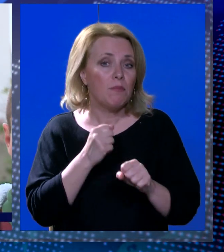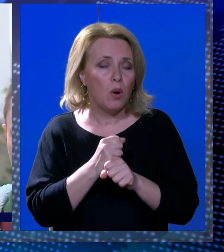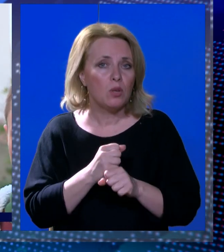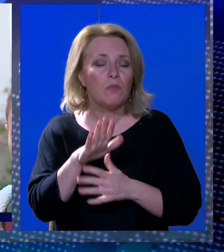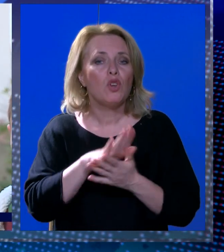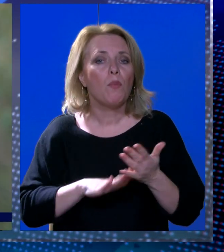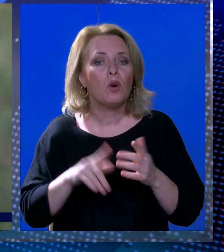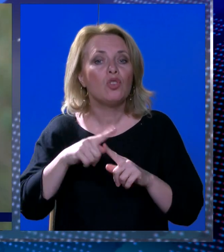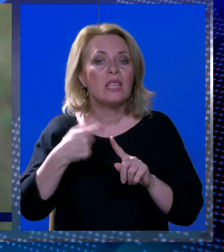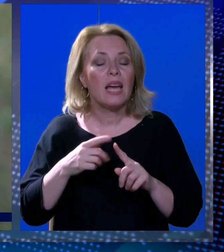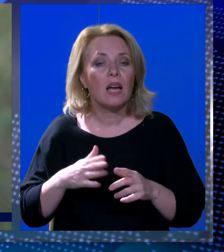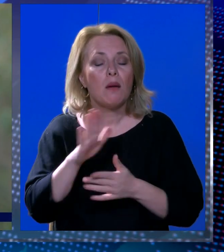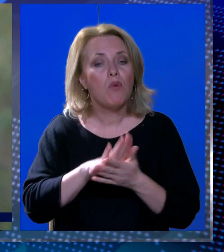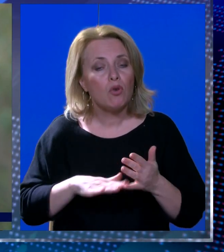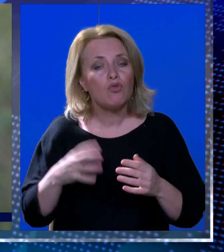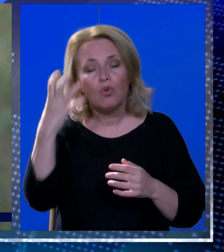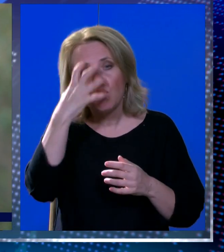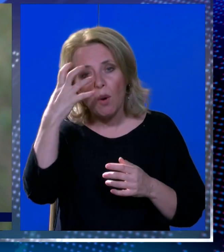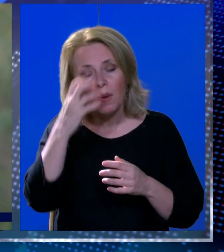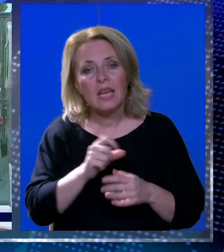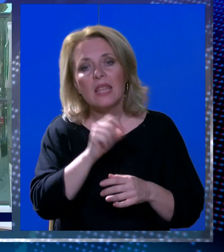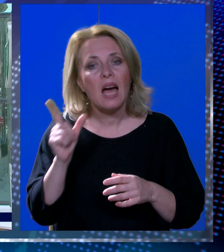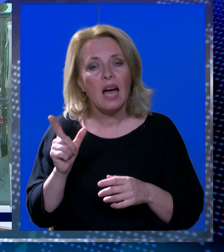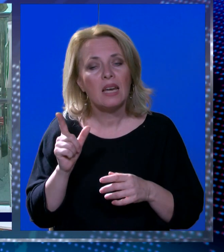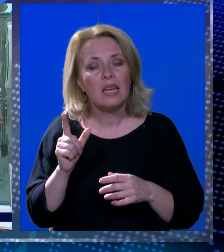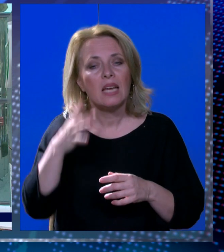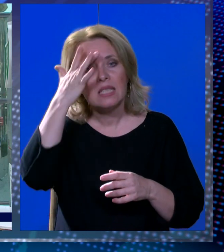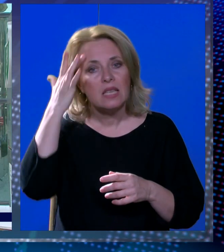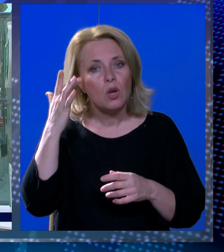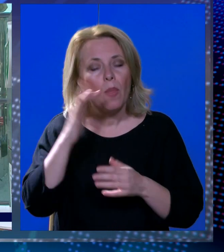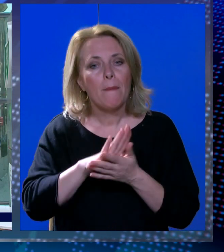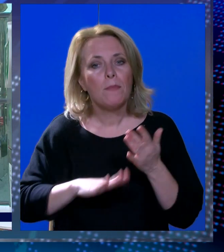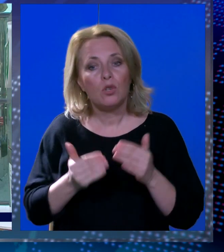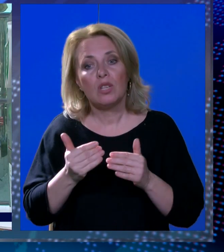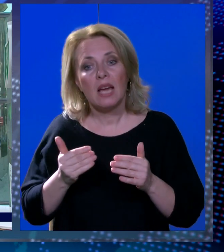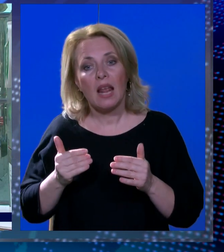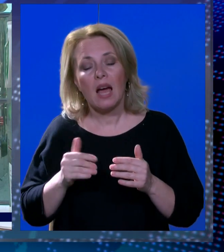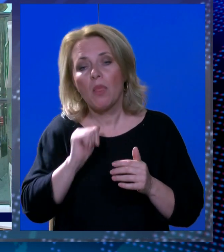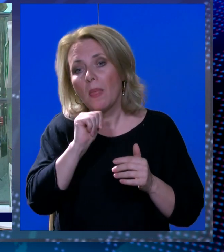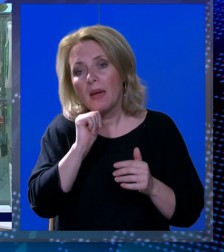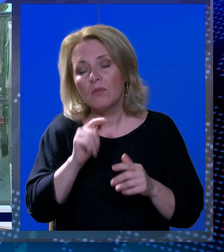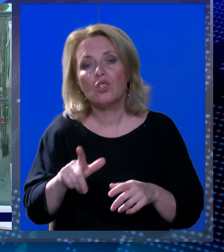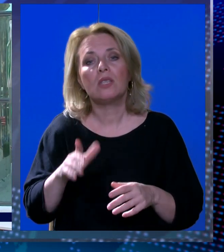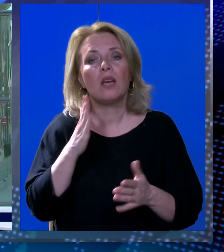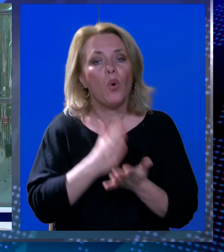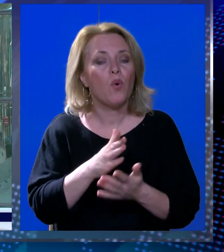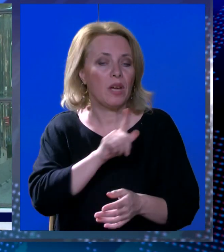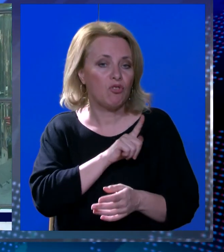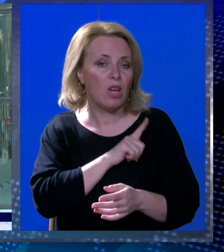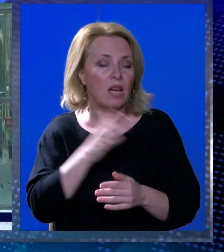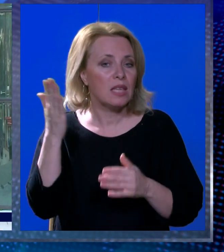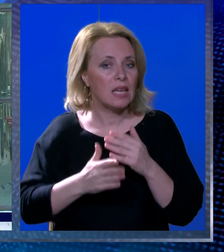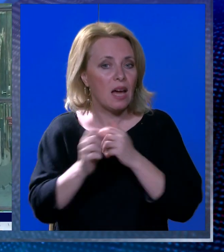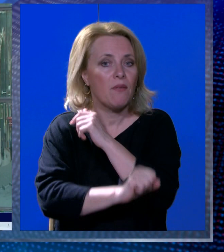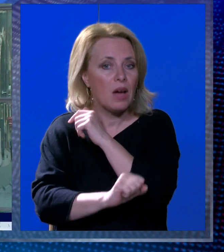kažu, početi tek kada krenu topli dani. Sezona počinje jako rano, tako da ne može se uvijek čekati ni kraj faksa, ni